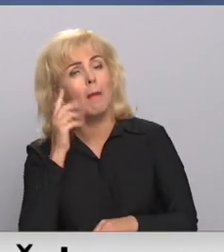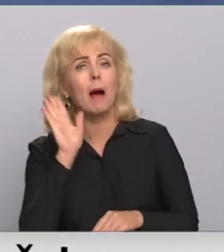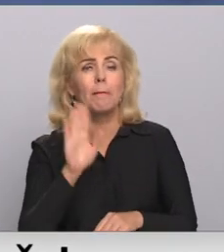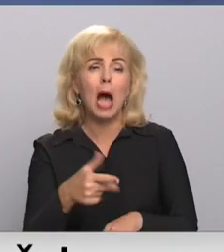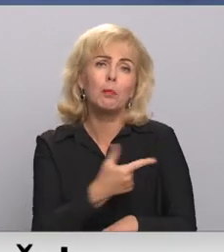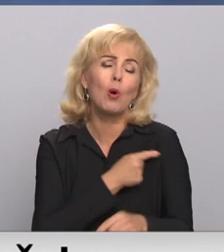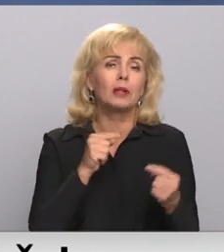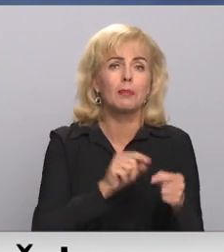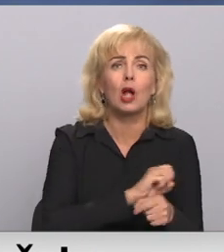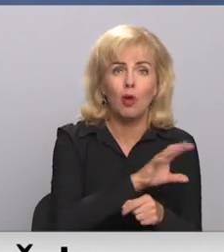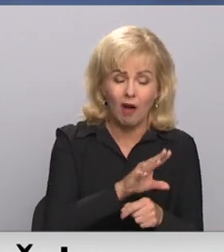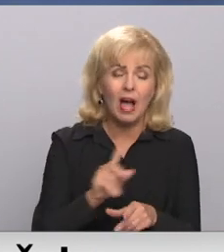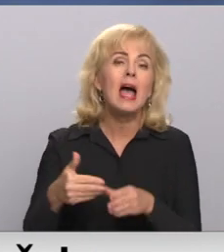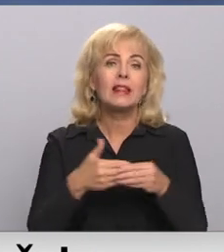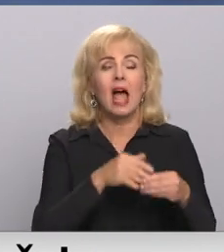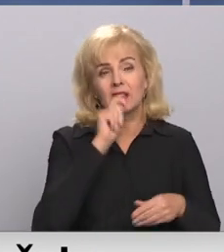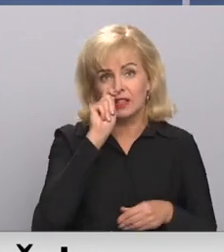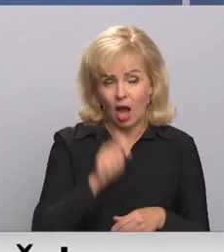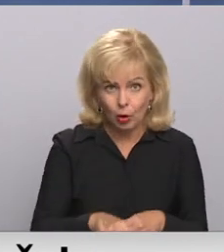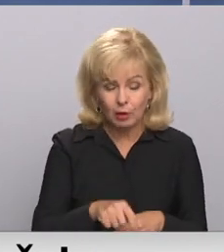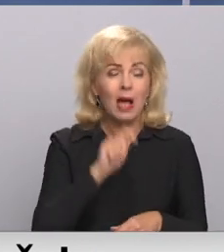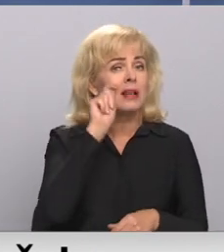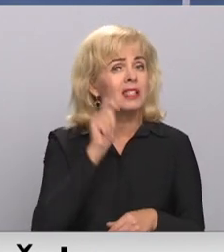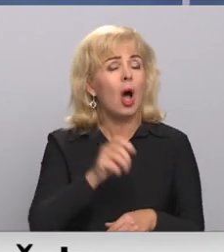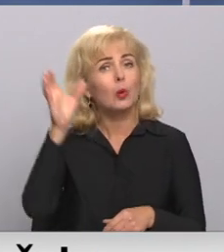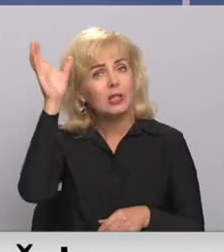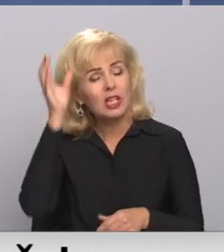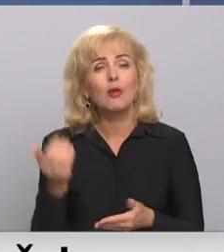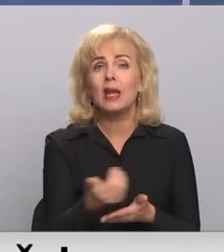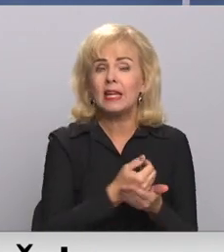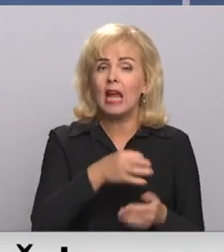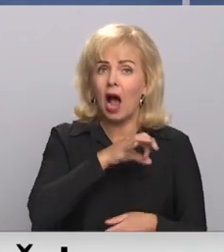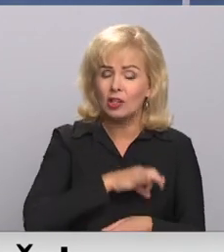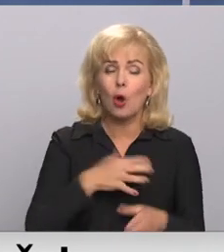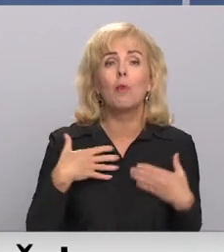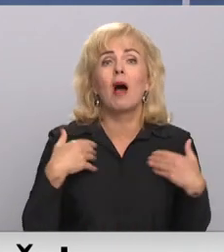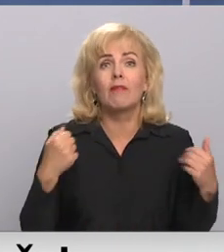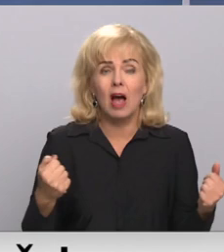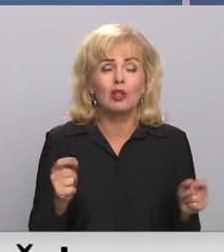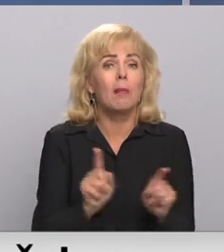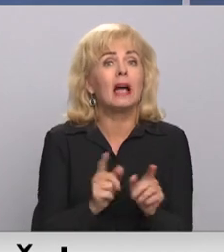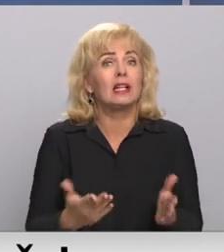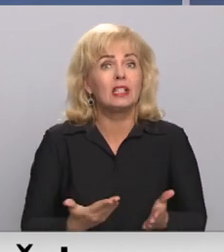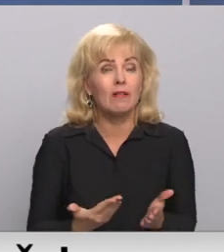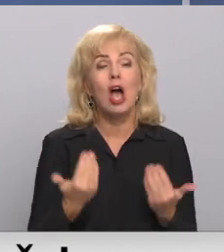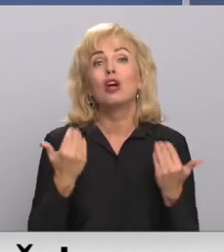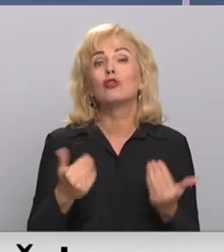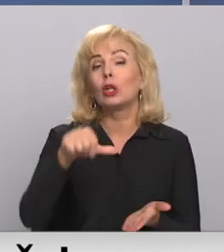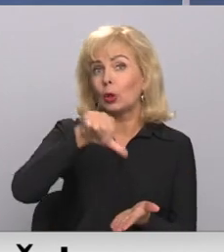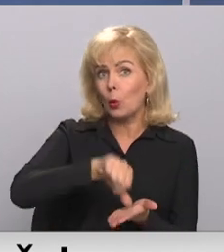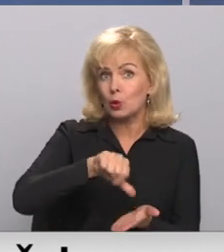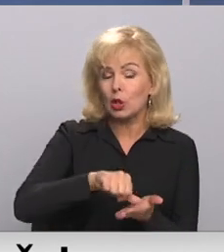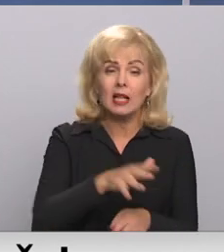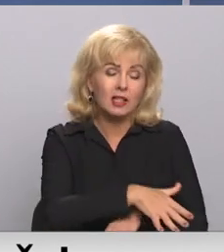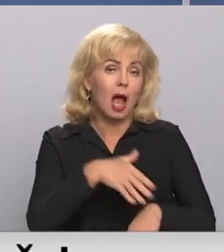-19, nes zaudējumus. Zaudētas zināšanas, ienākumus, veselību un arī dzīvības. Tā šodien uzrunājot